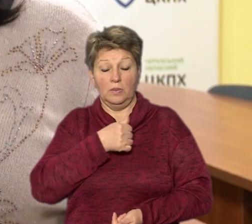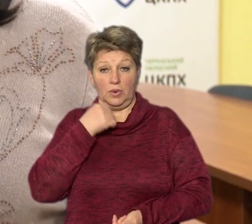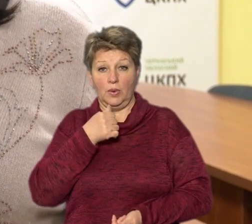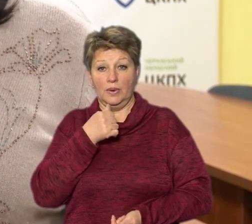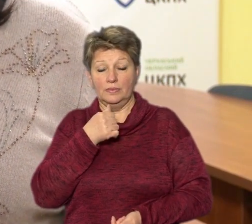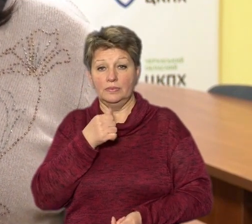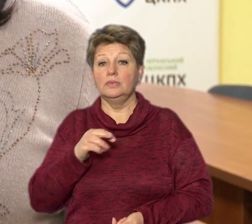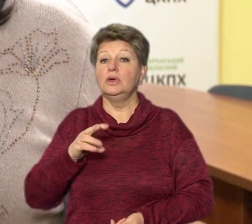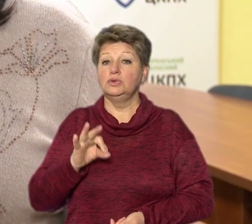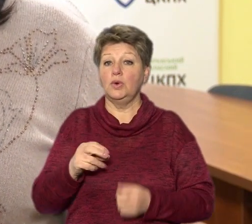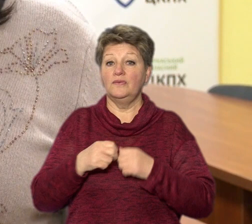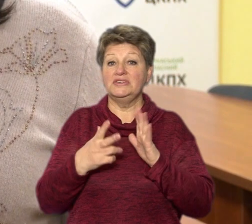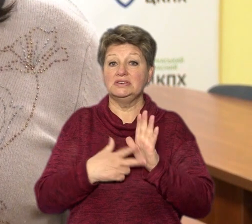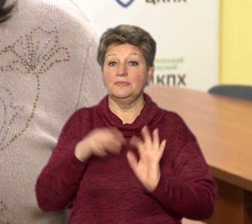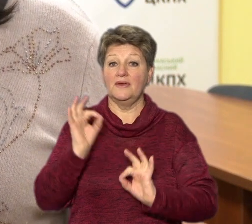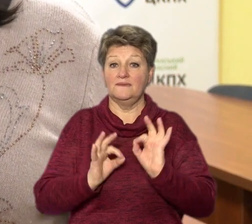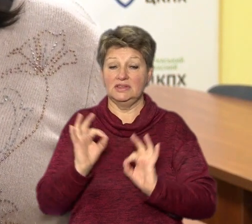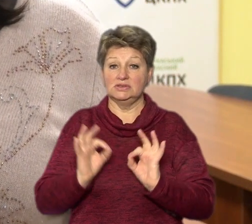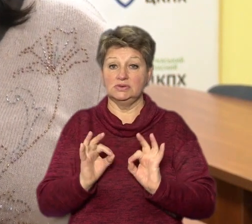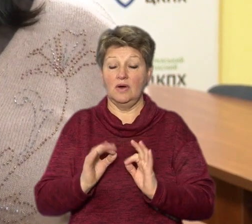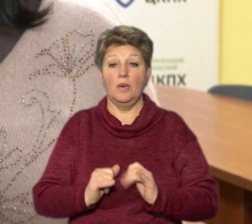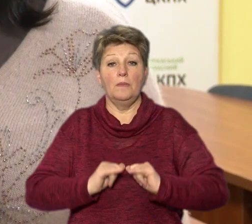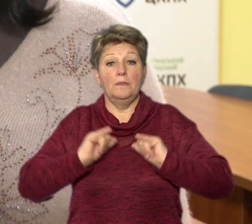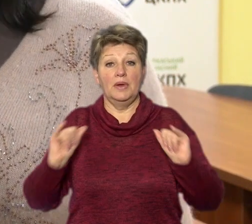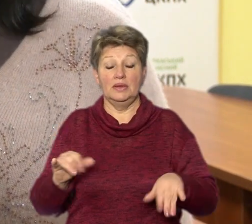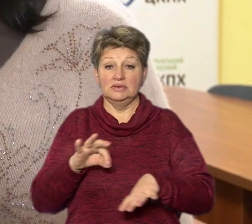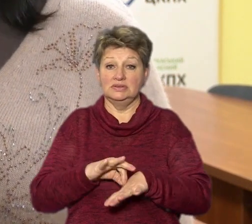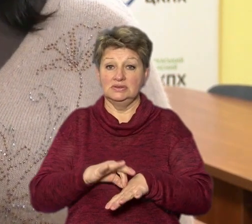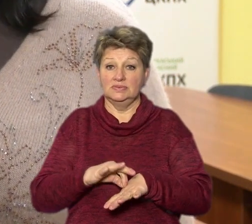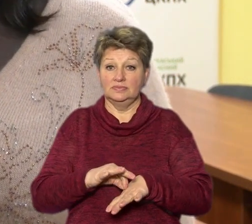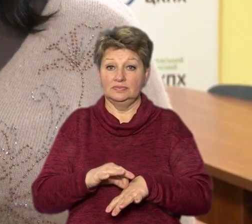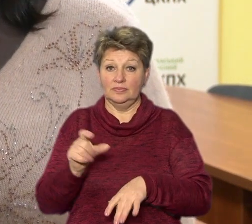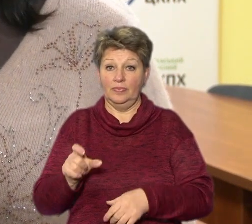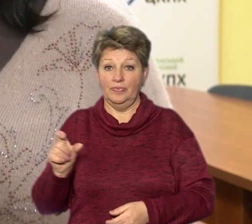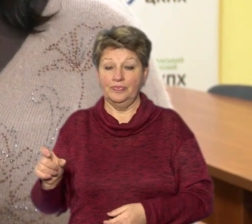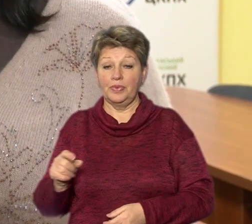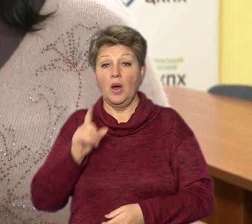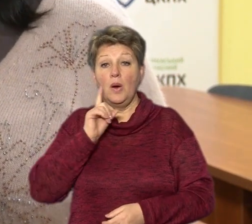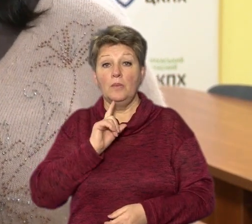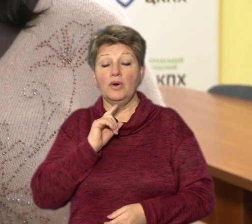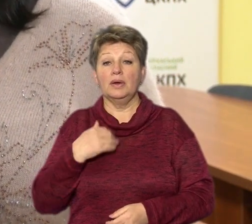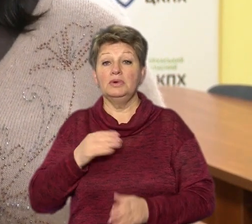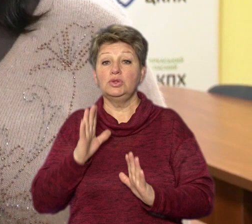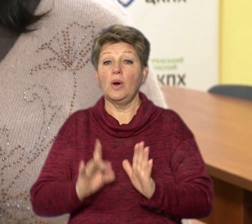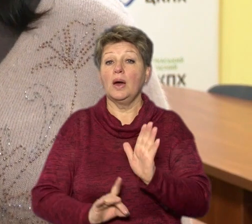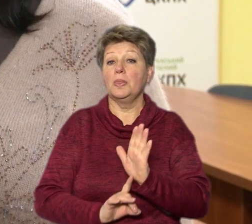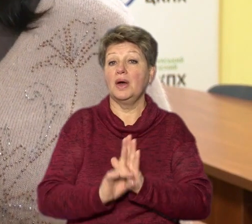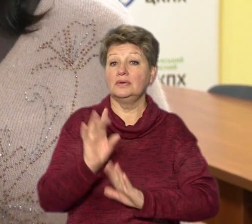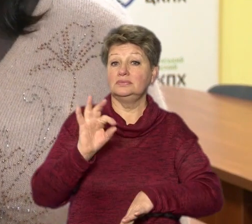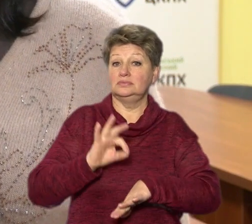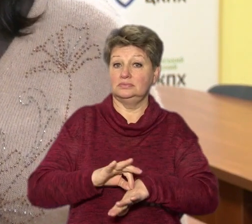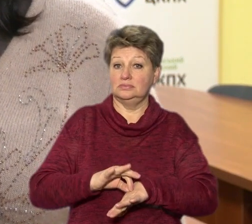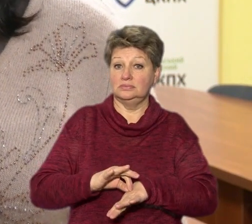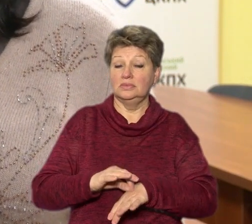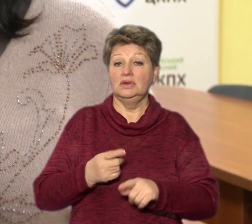року, то на 18% більше людей захворіло. Пік ми ще не проходимо, тільки входимо в захворюваність.